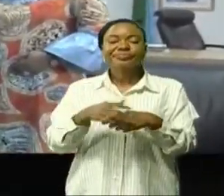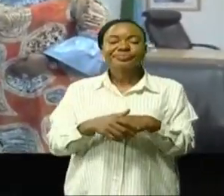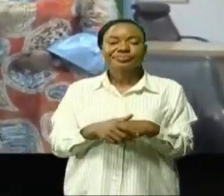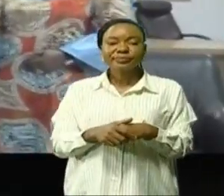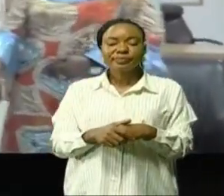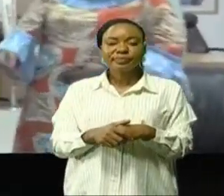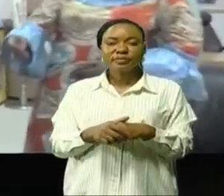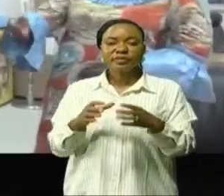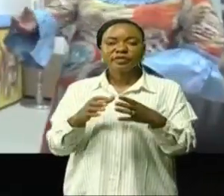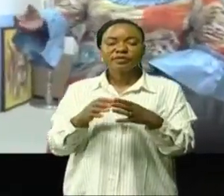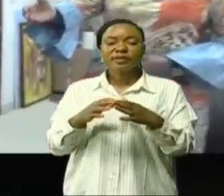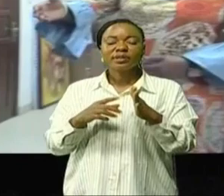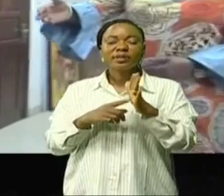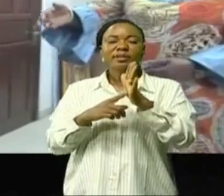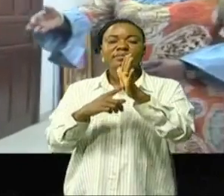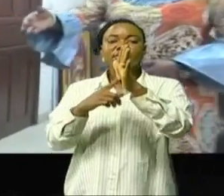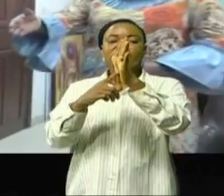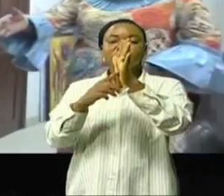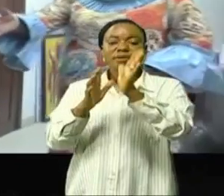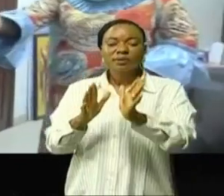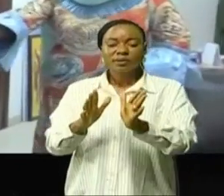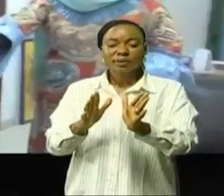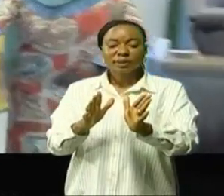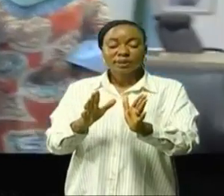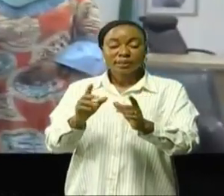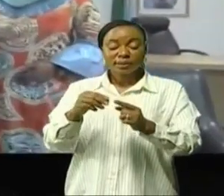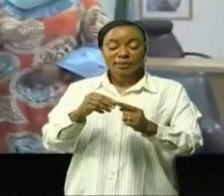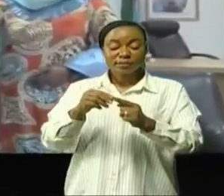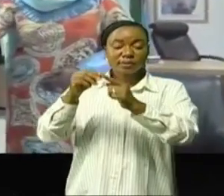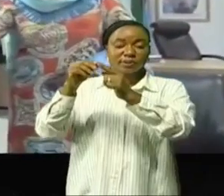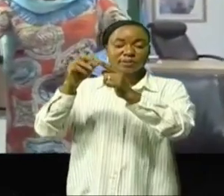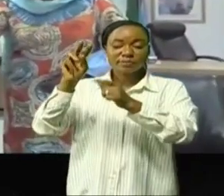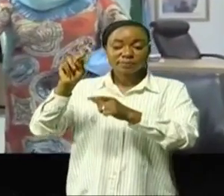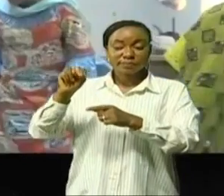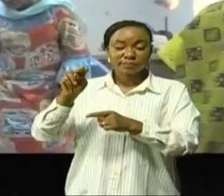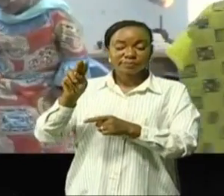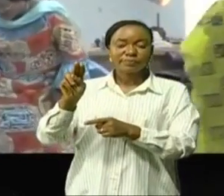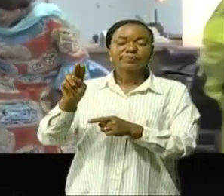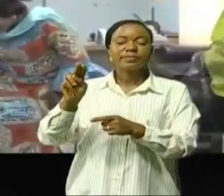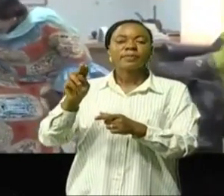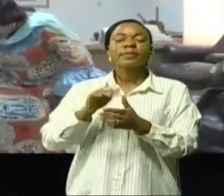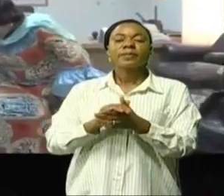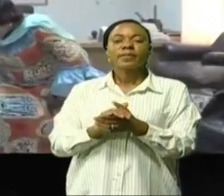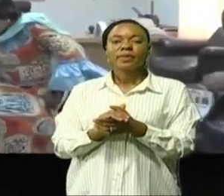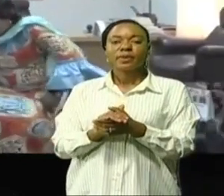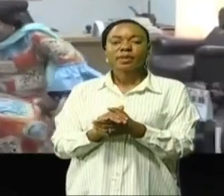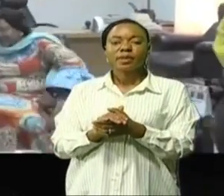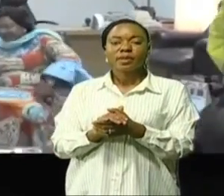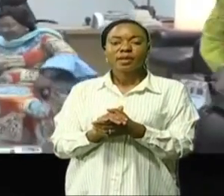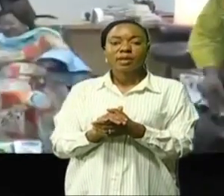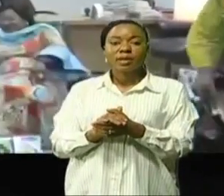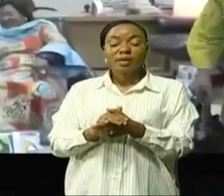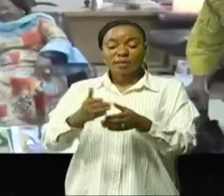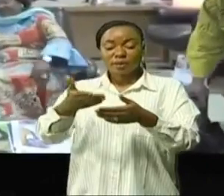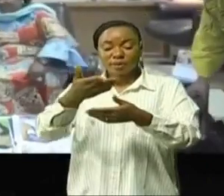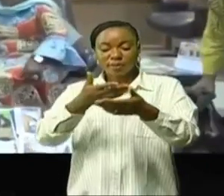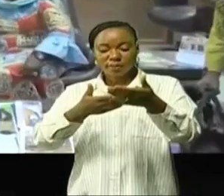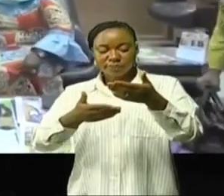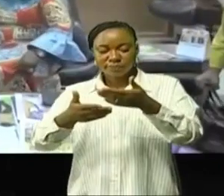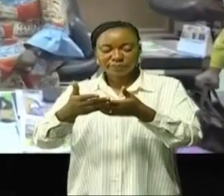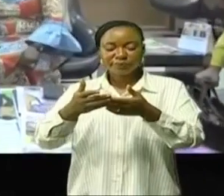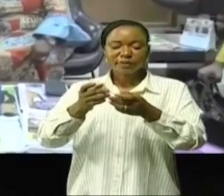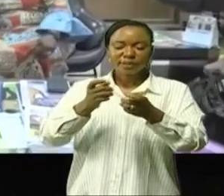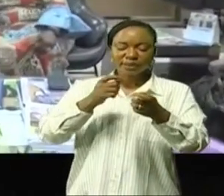Avec la représentante spéciale du secrétaire général des Nations Unies Bintou Keïta les échanges ont tourné